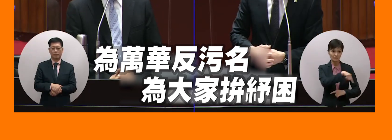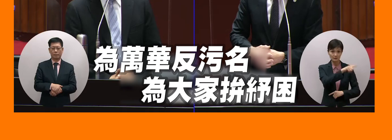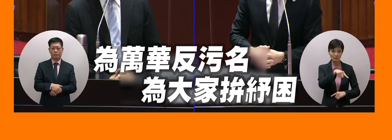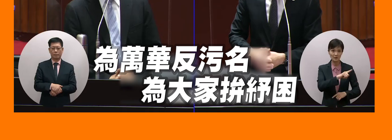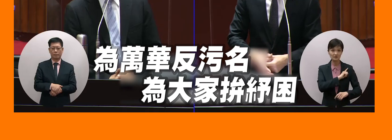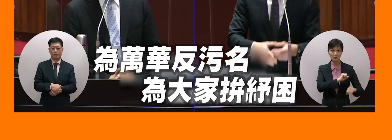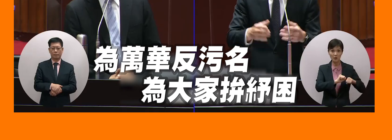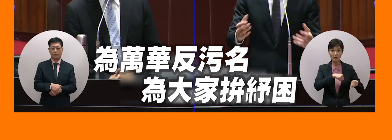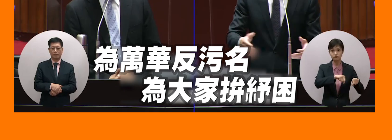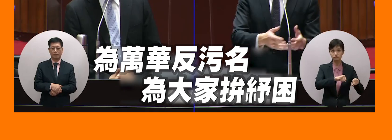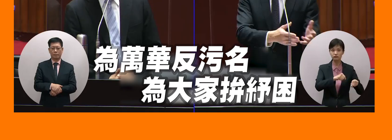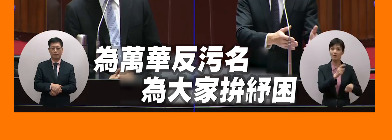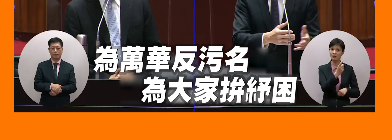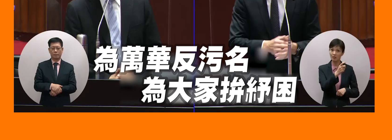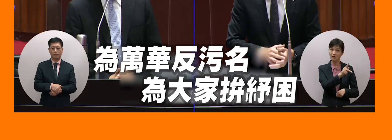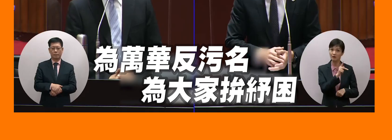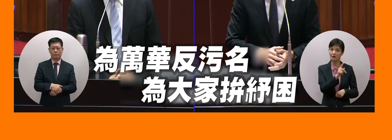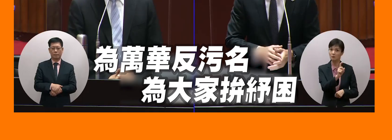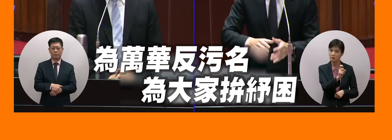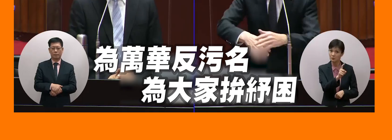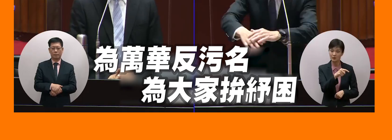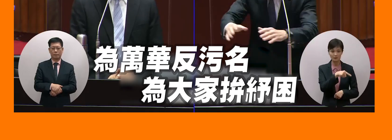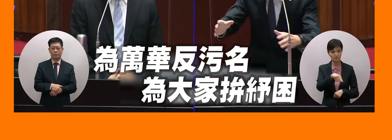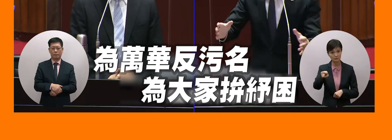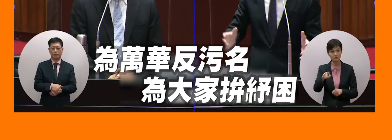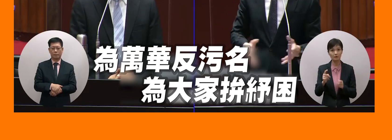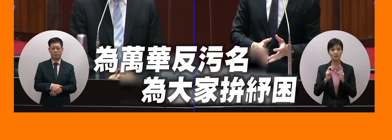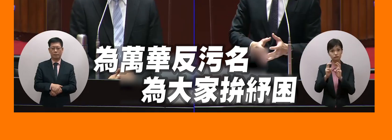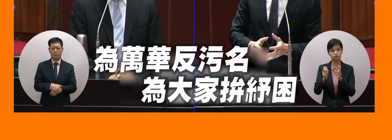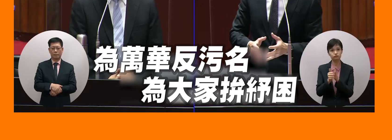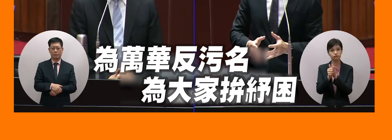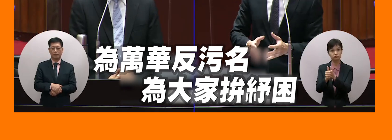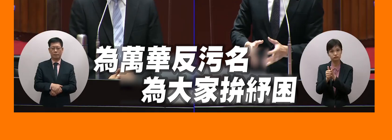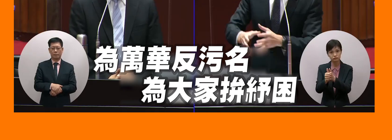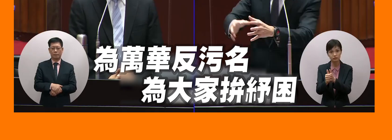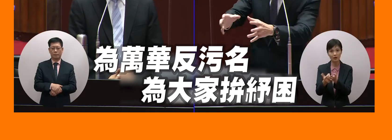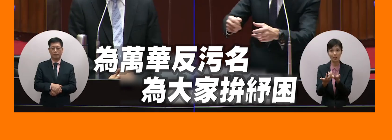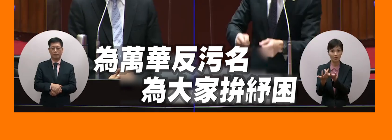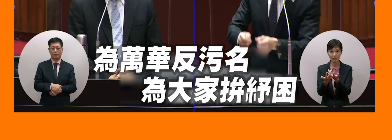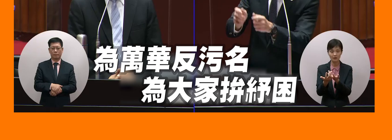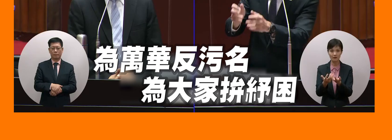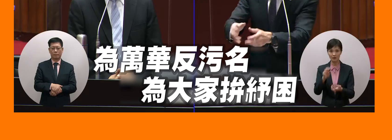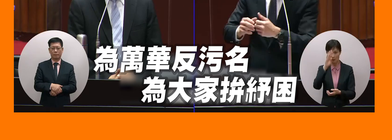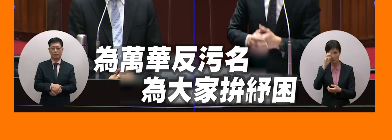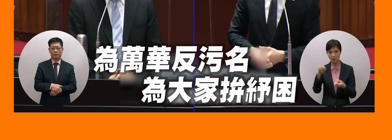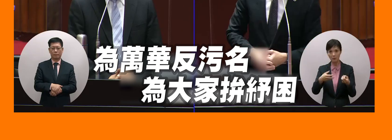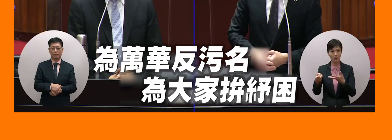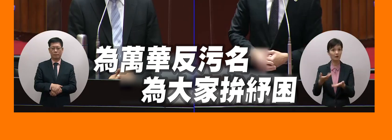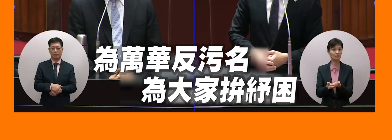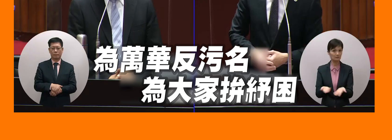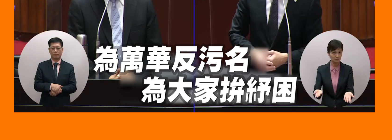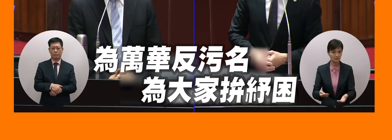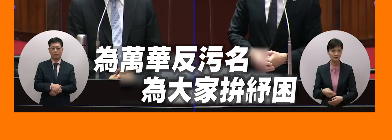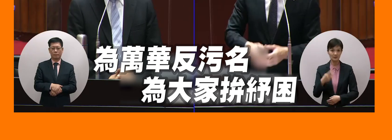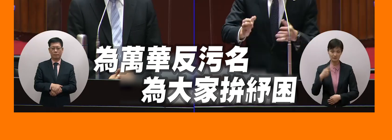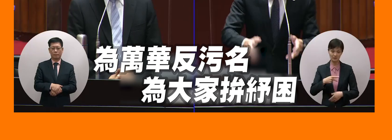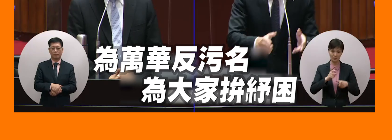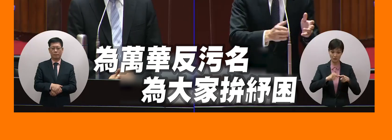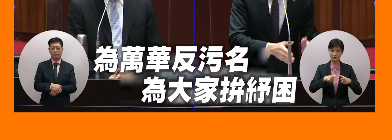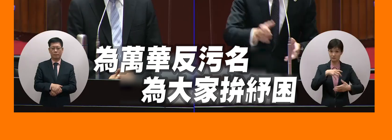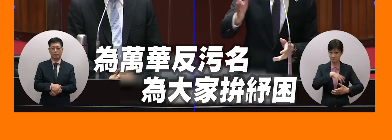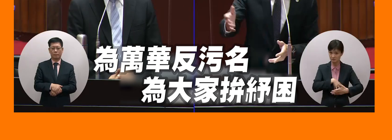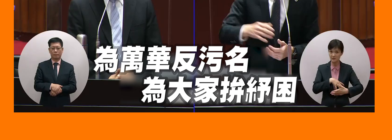業的破口還有我剛才說的公司把所有的萬華人把他構造會叫他在飛魚職上班